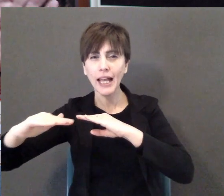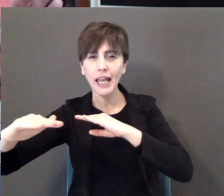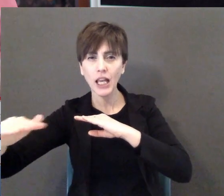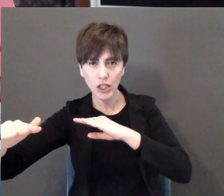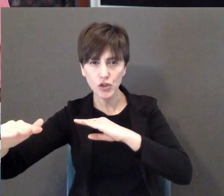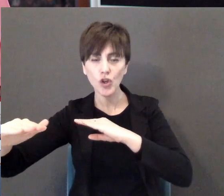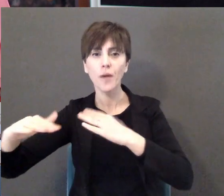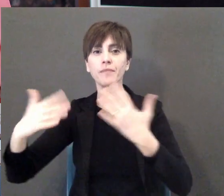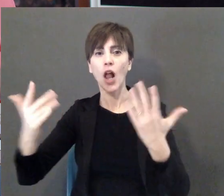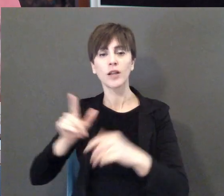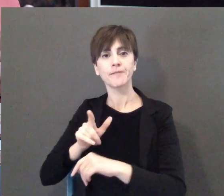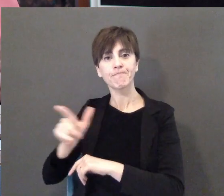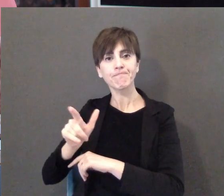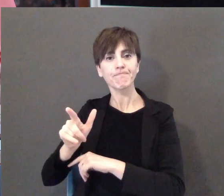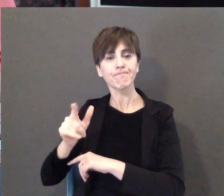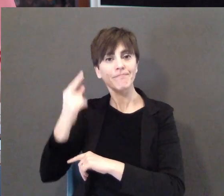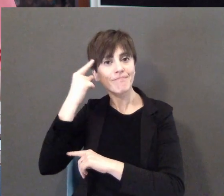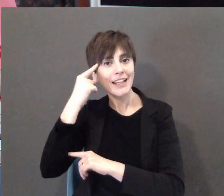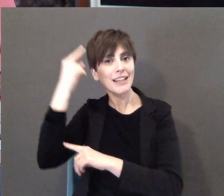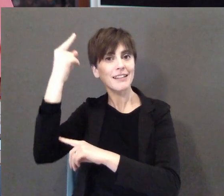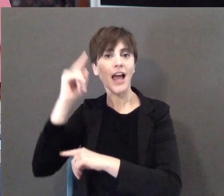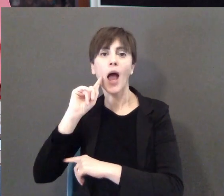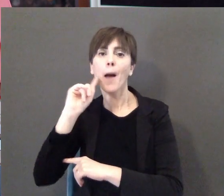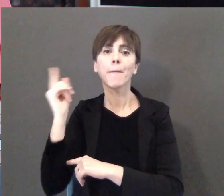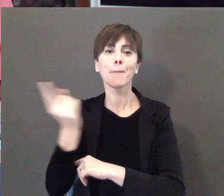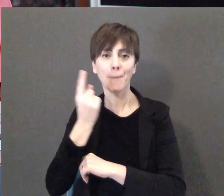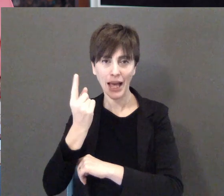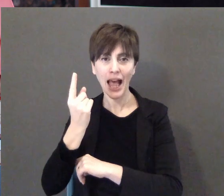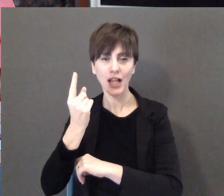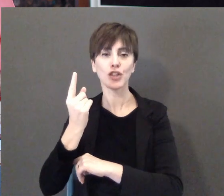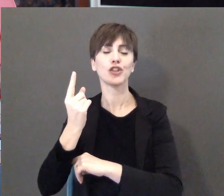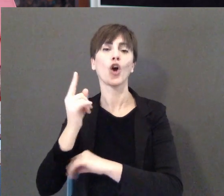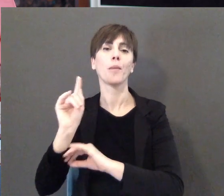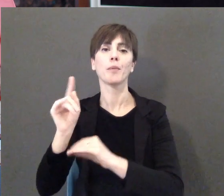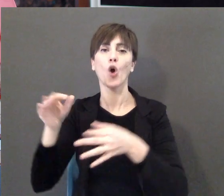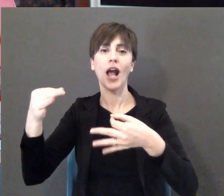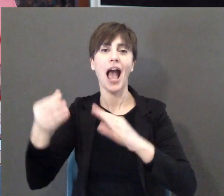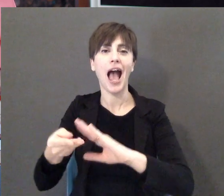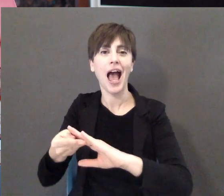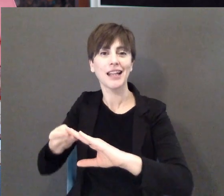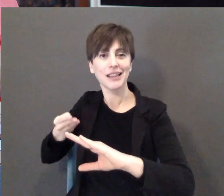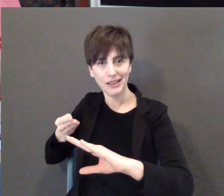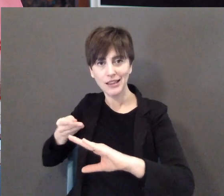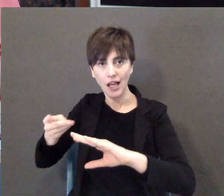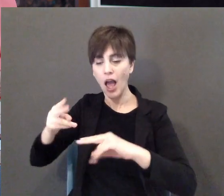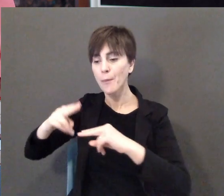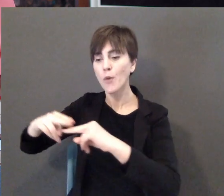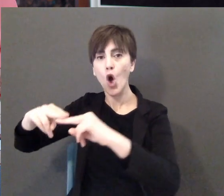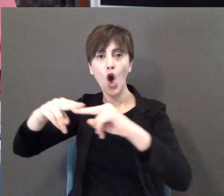liscio sempre sempre su quella inclinazione se noi invece lo facciamo direttamente lui balla così è praticamente